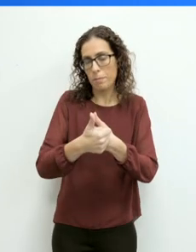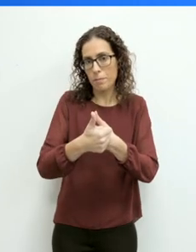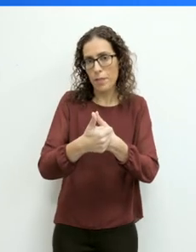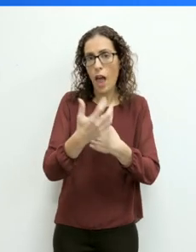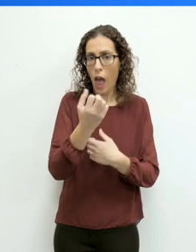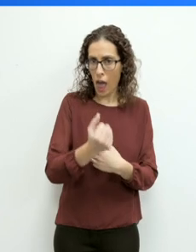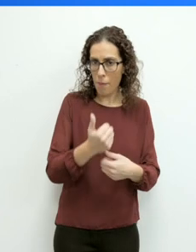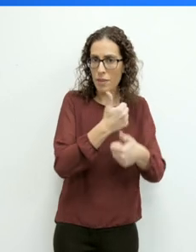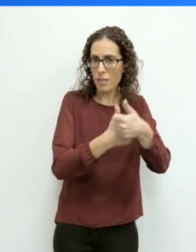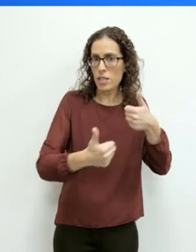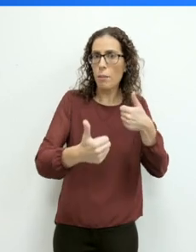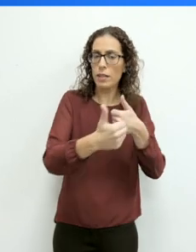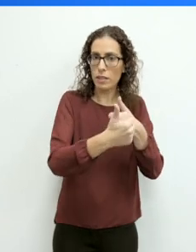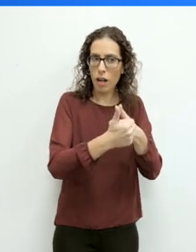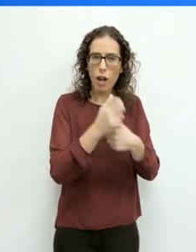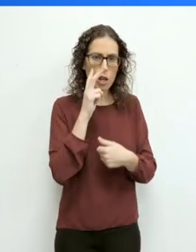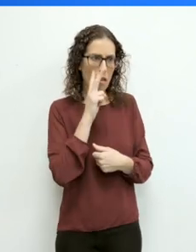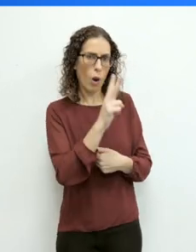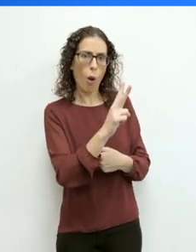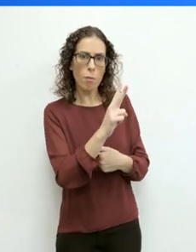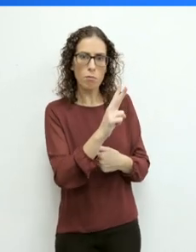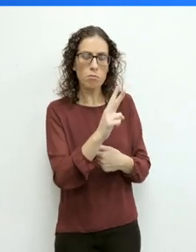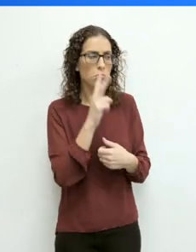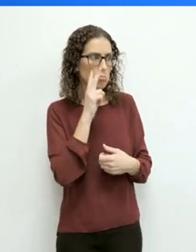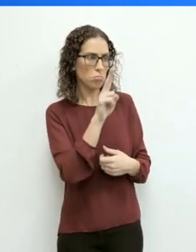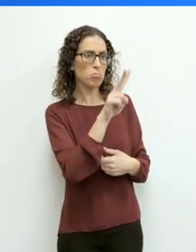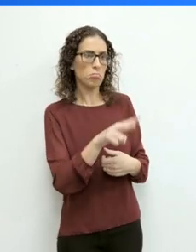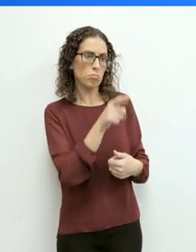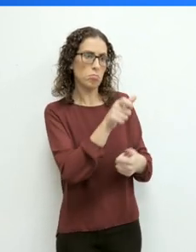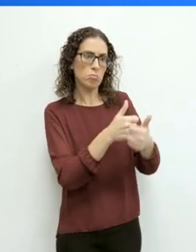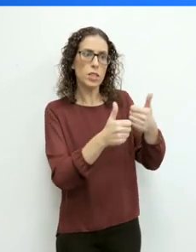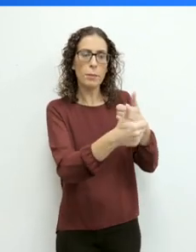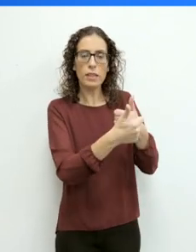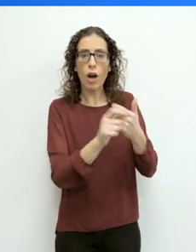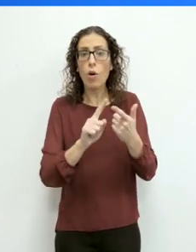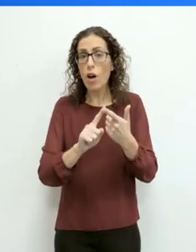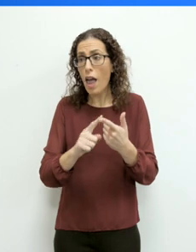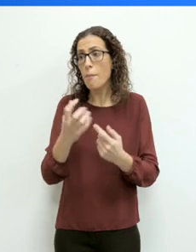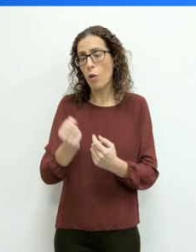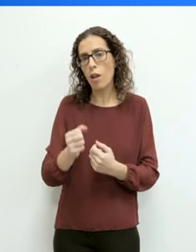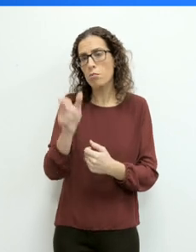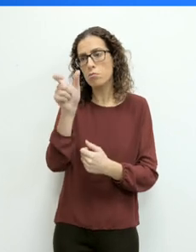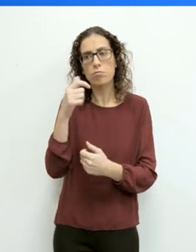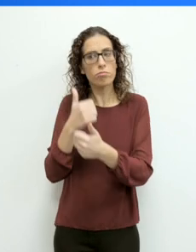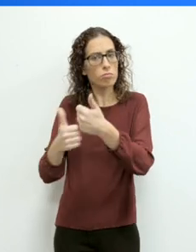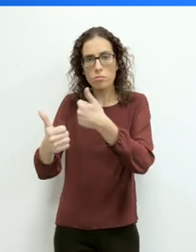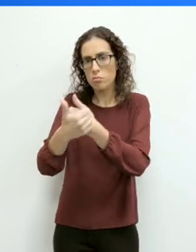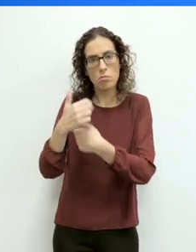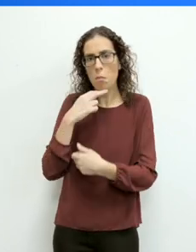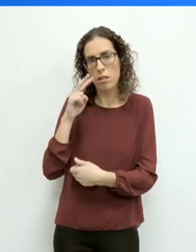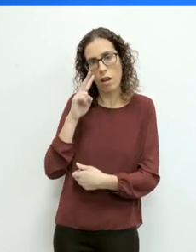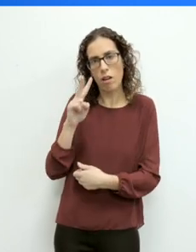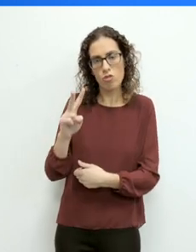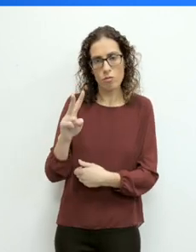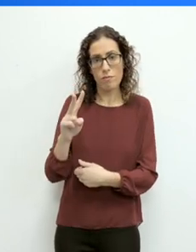Em disabilita jiet il-jumma evidenti, il-li jidru, emmem moħrajn il-li ma jidrux. Min kejja